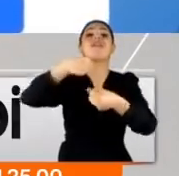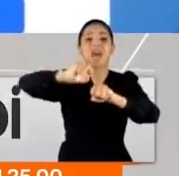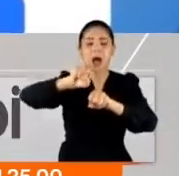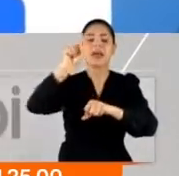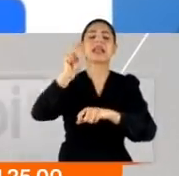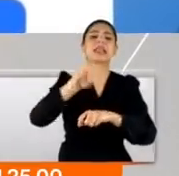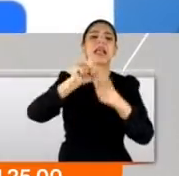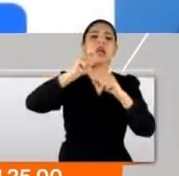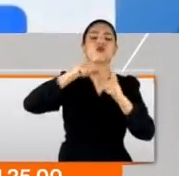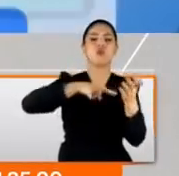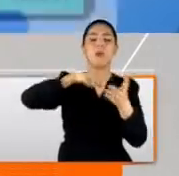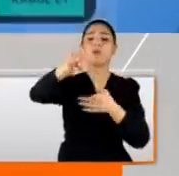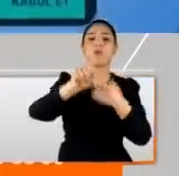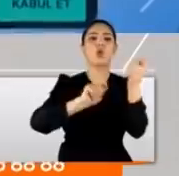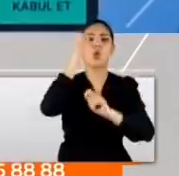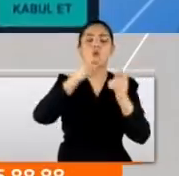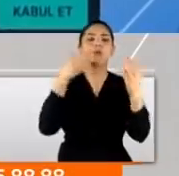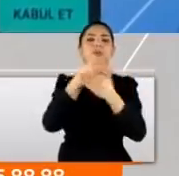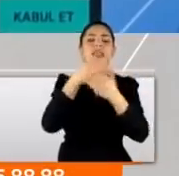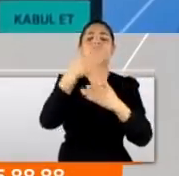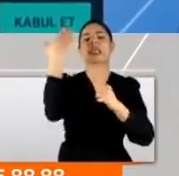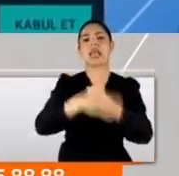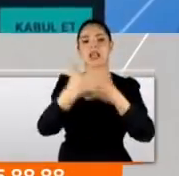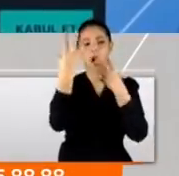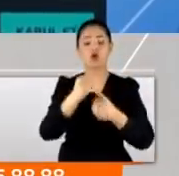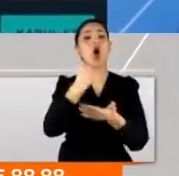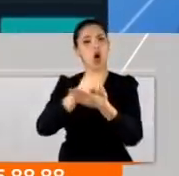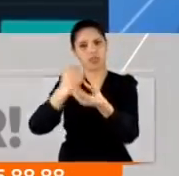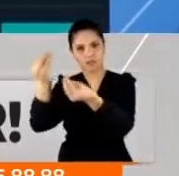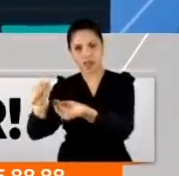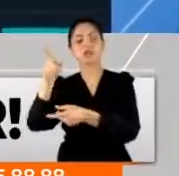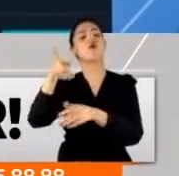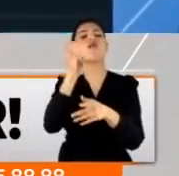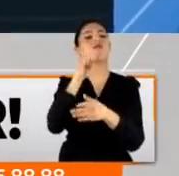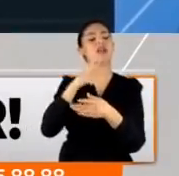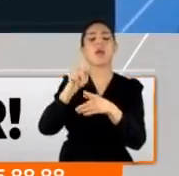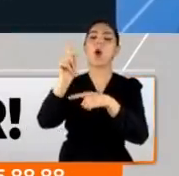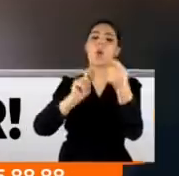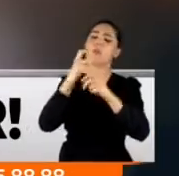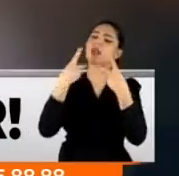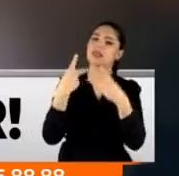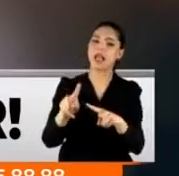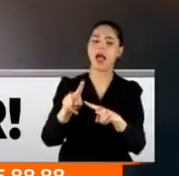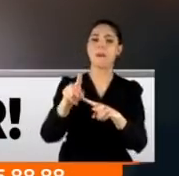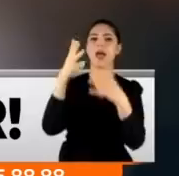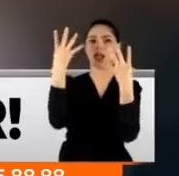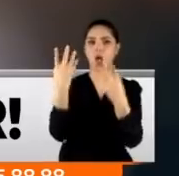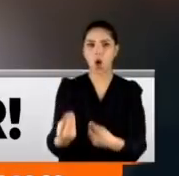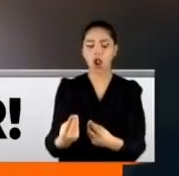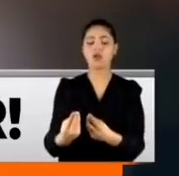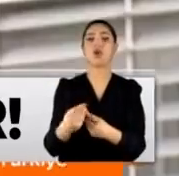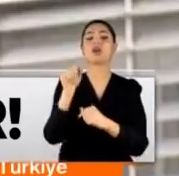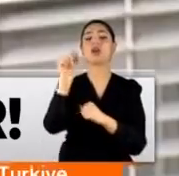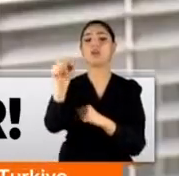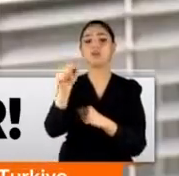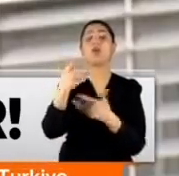Şubat tarihinden itibaren uygulamaya erişemeyecek, onay verenler ise kişisel verilerinin reklam verenlerle paylaşılmasını kabul etmiş